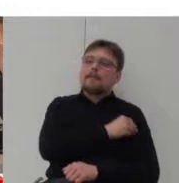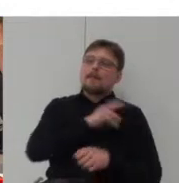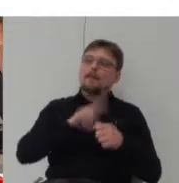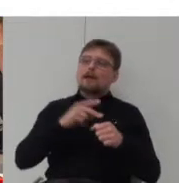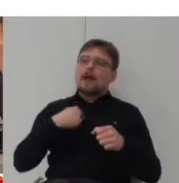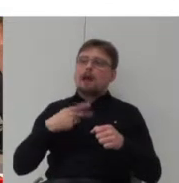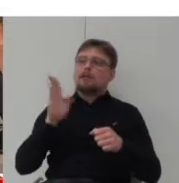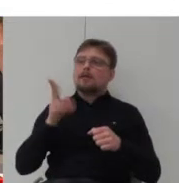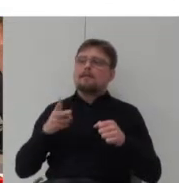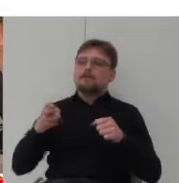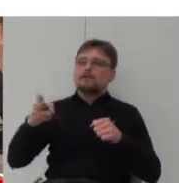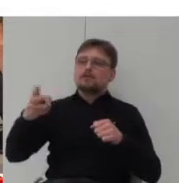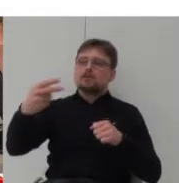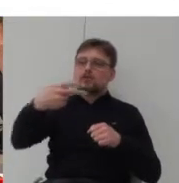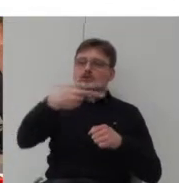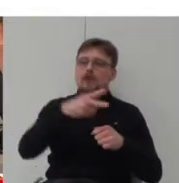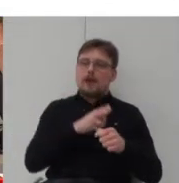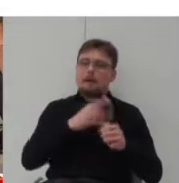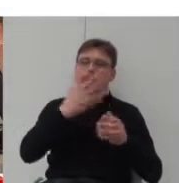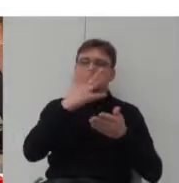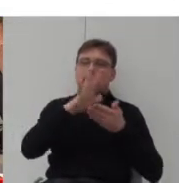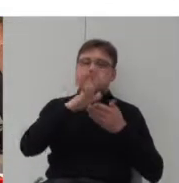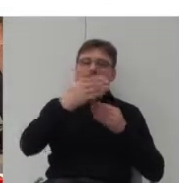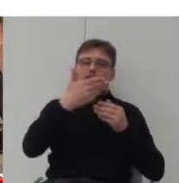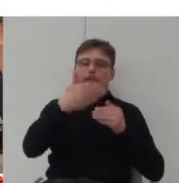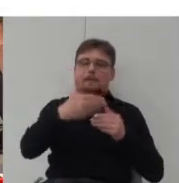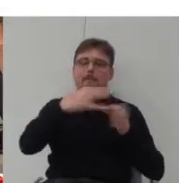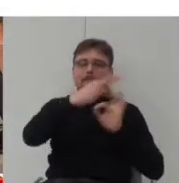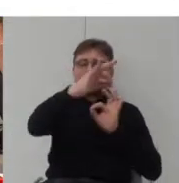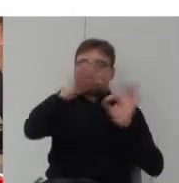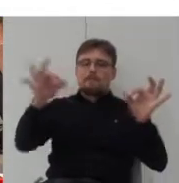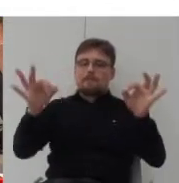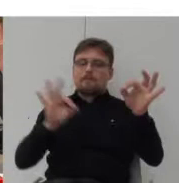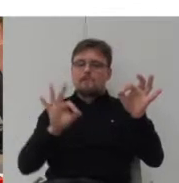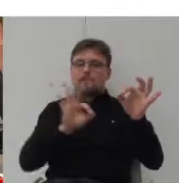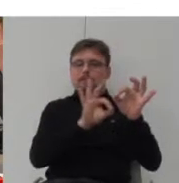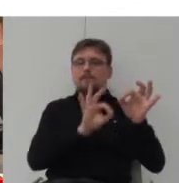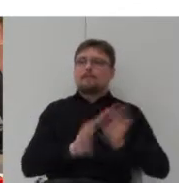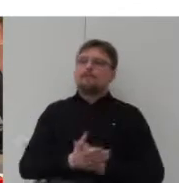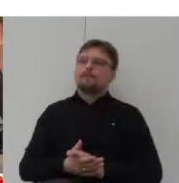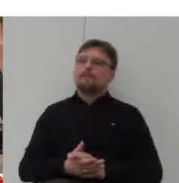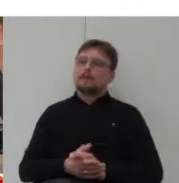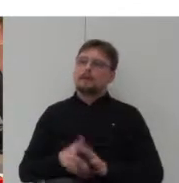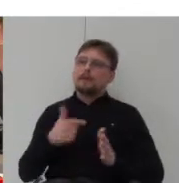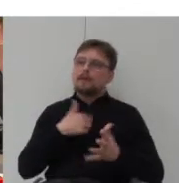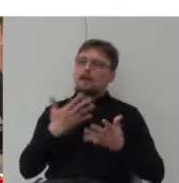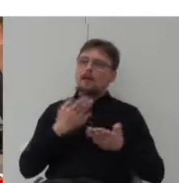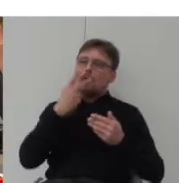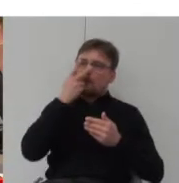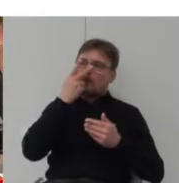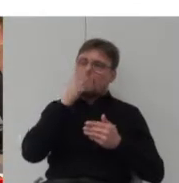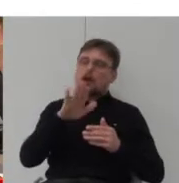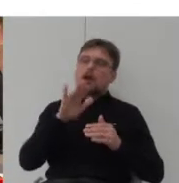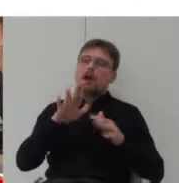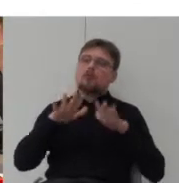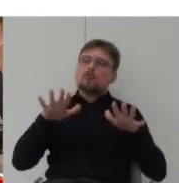łaty o boku 15 metrów, a zabawa ta pozwala pokazać, jak dużo możliwości daje ta nowa forma.